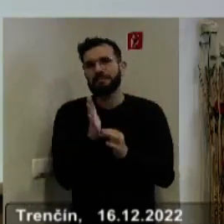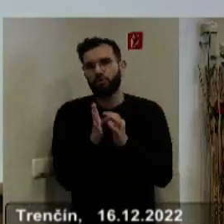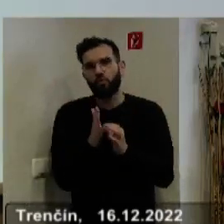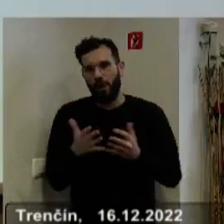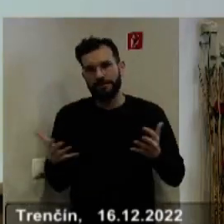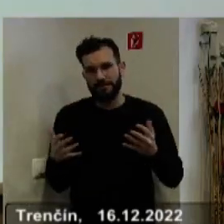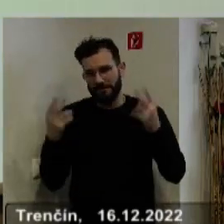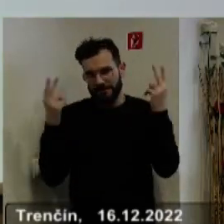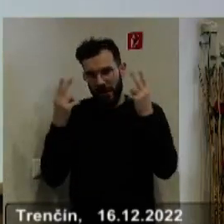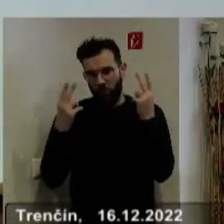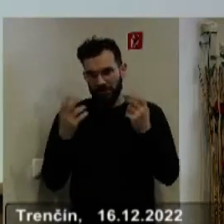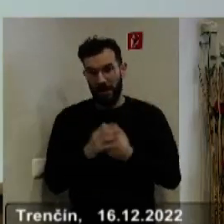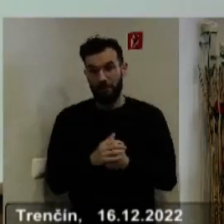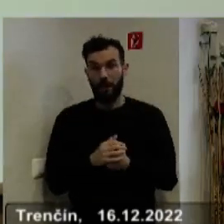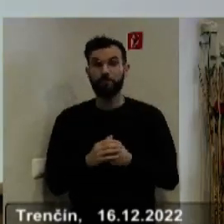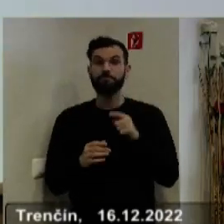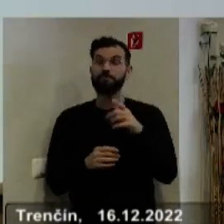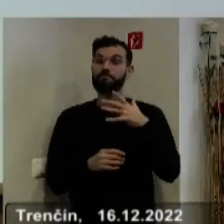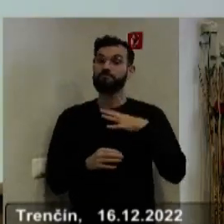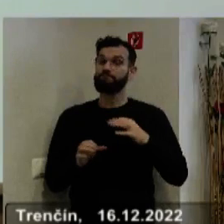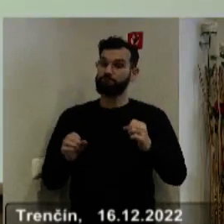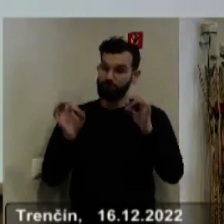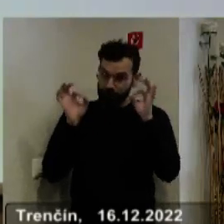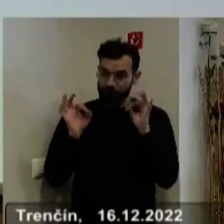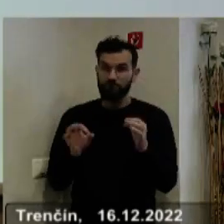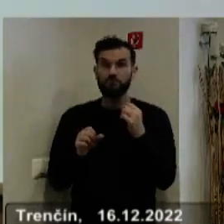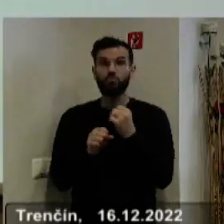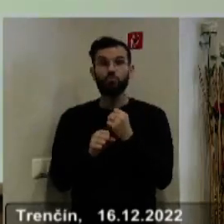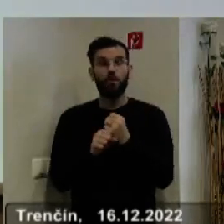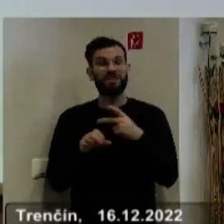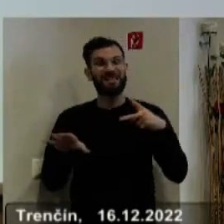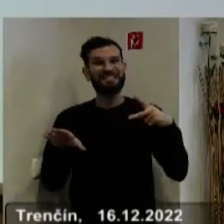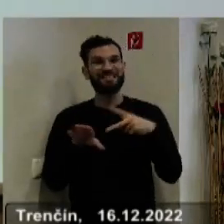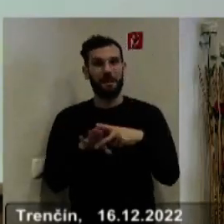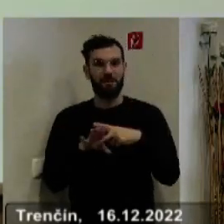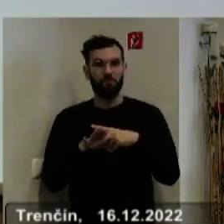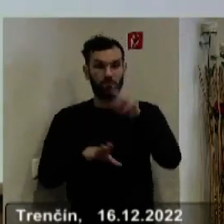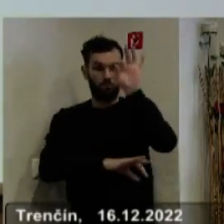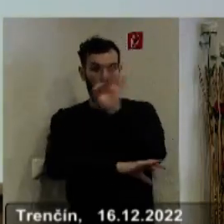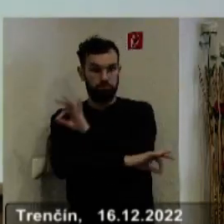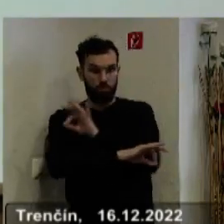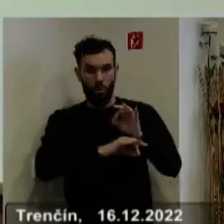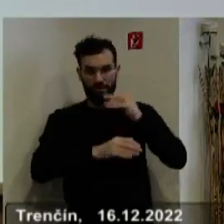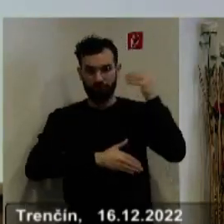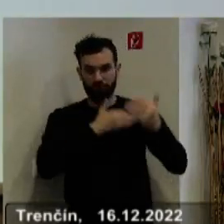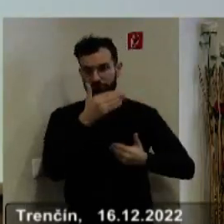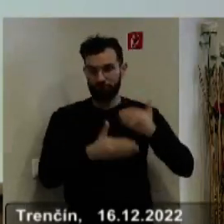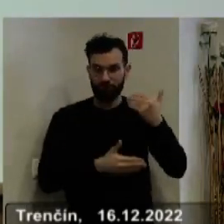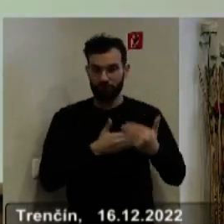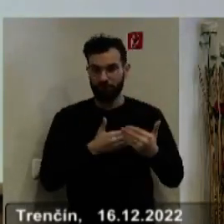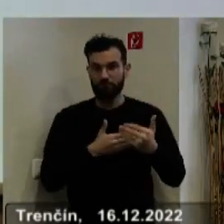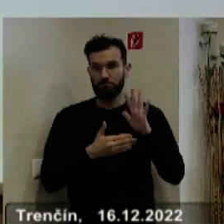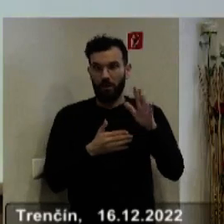a naozaj sa vytvorili podmienky hlavne pre zabezpečenie implementácie projektov, ktoré,